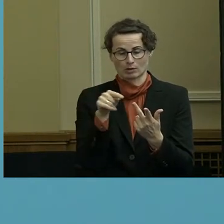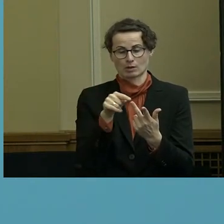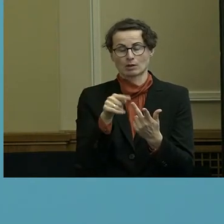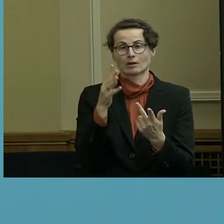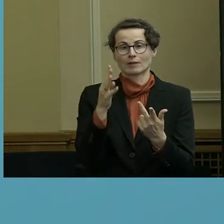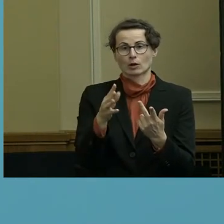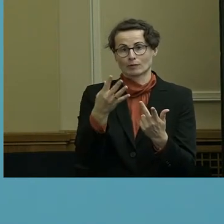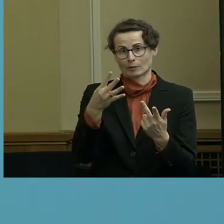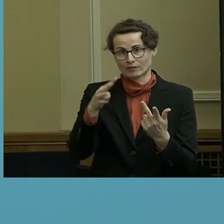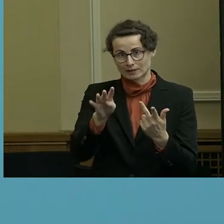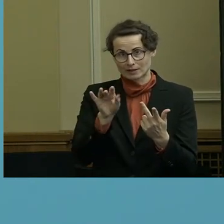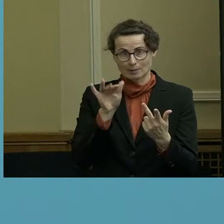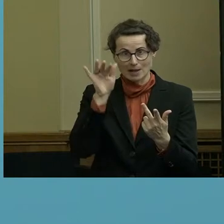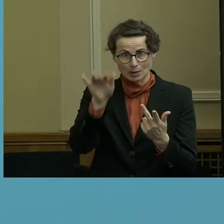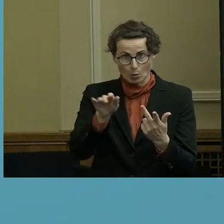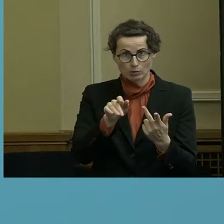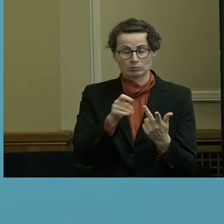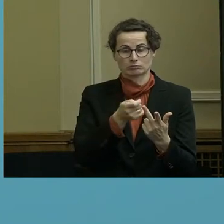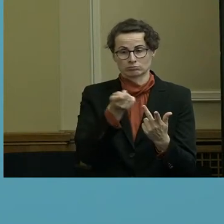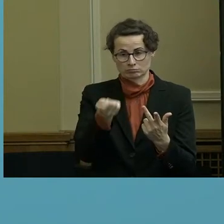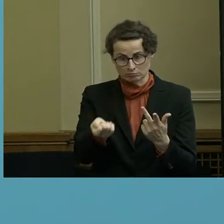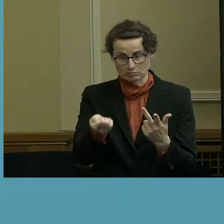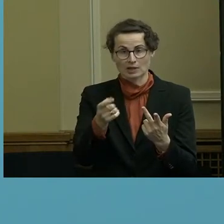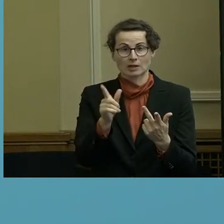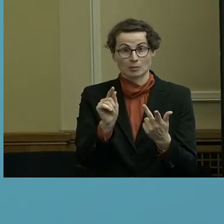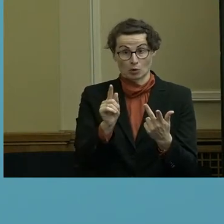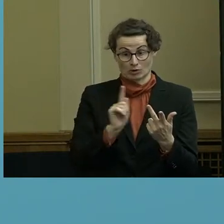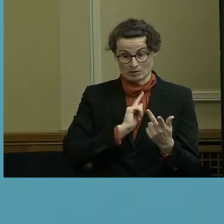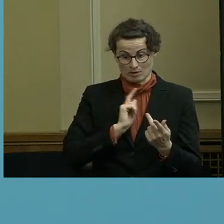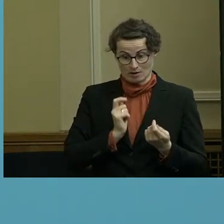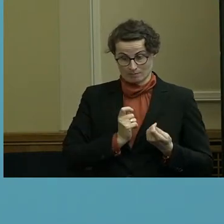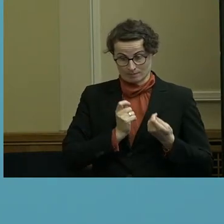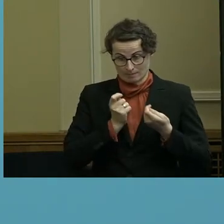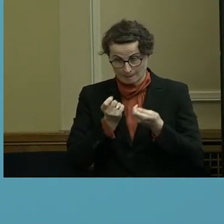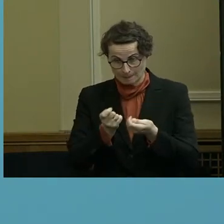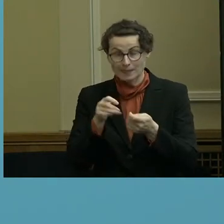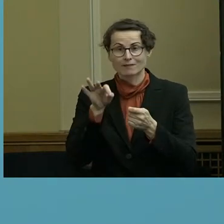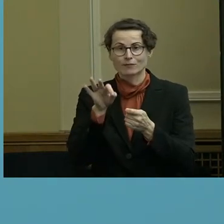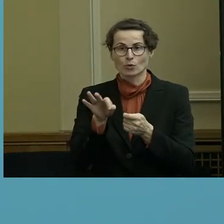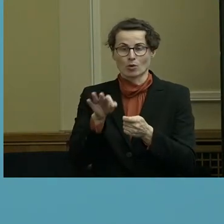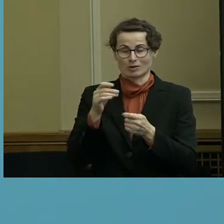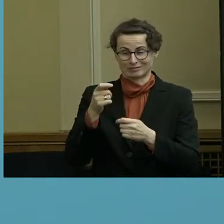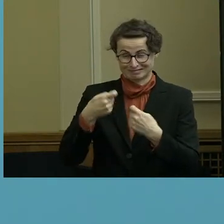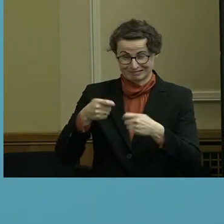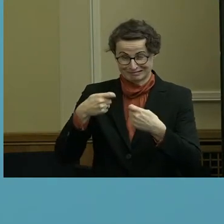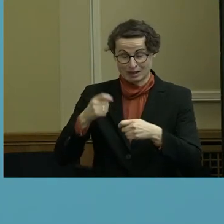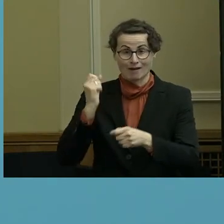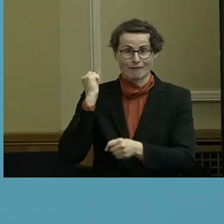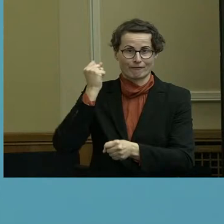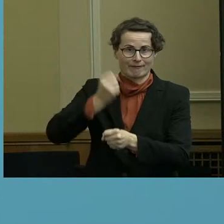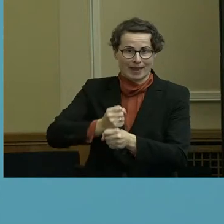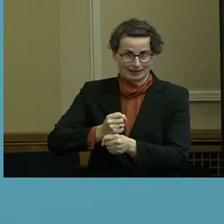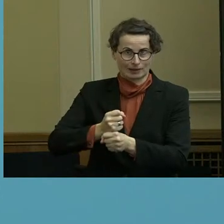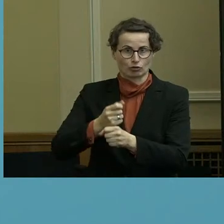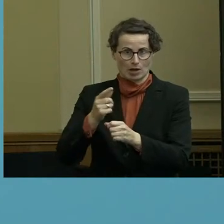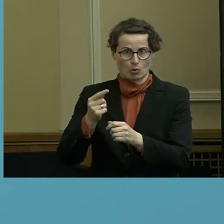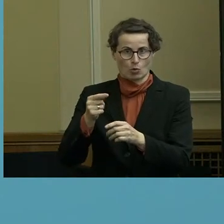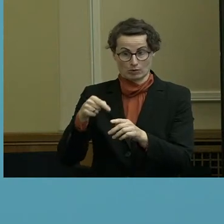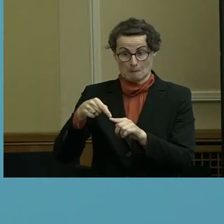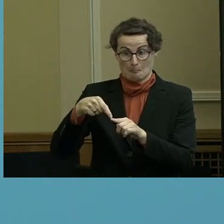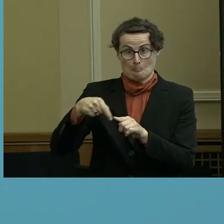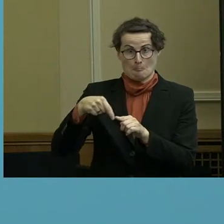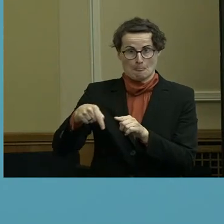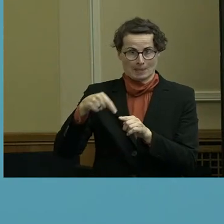445 Millionen. Da sieht man eben, dass die Investitionen in der Fertigstellung der Vorbereitung zur